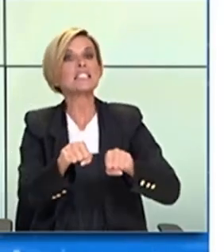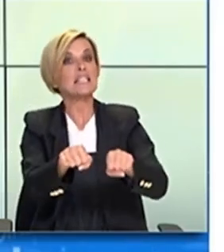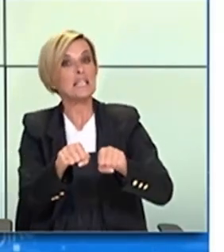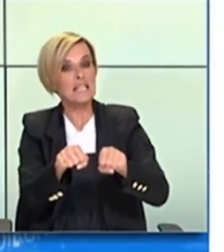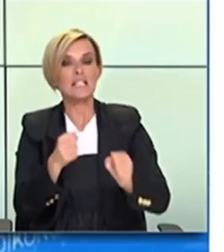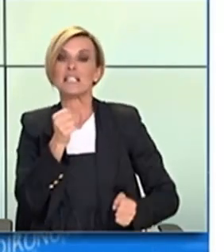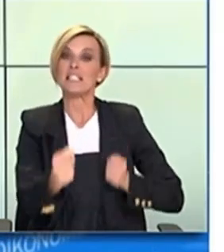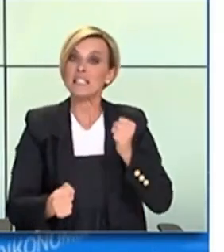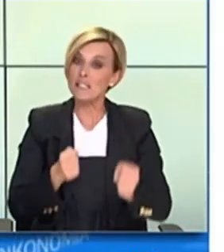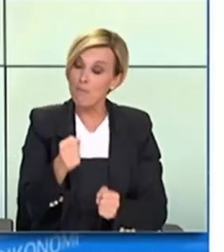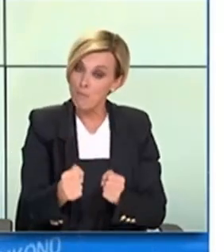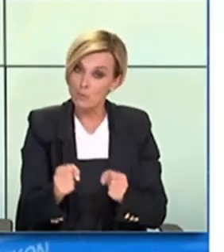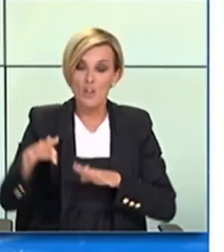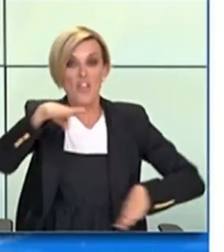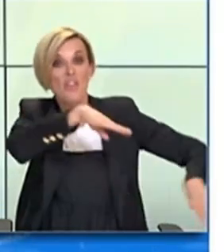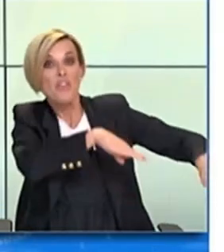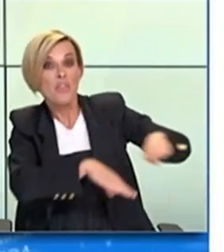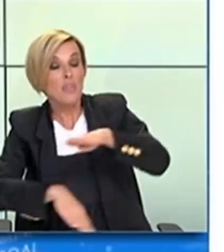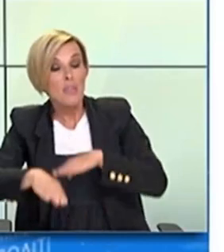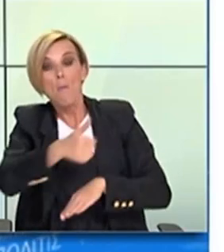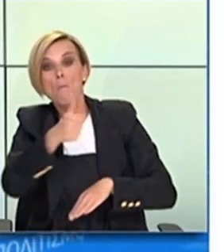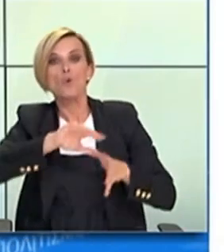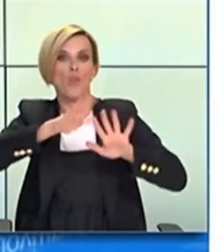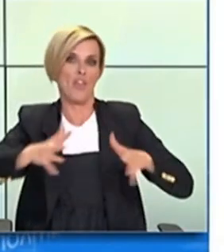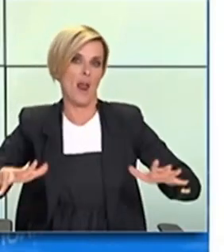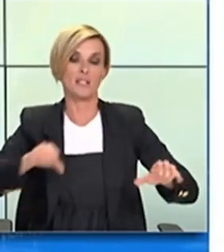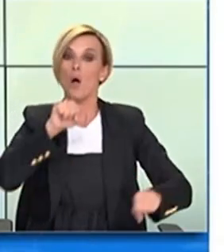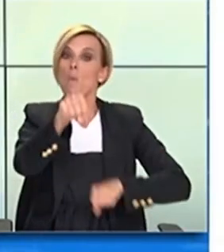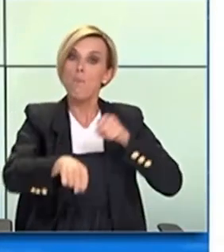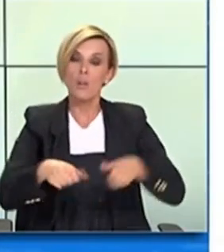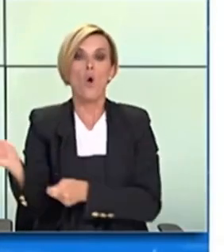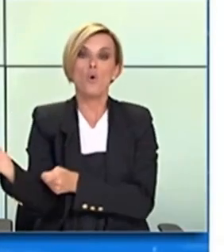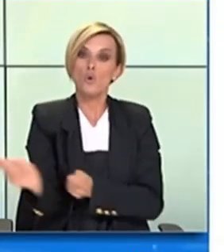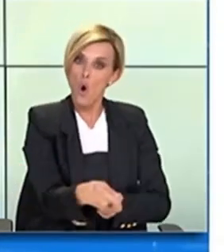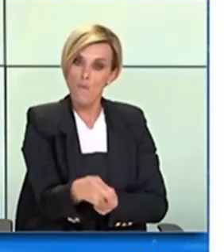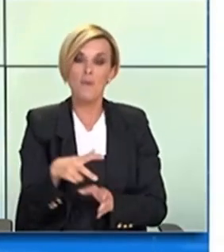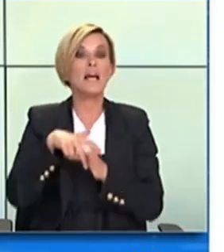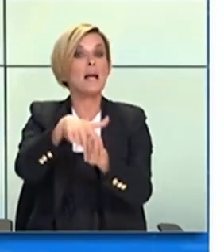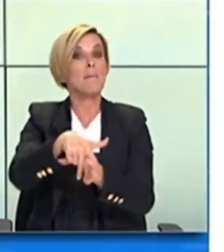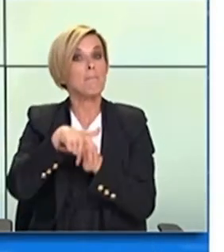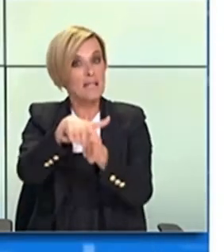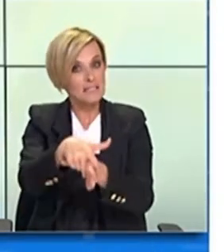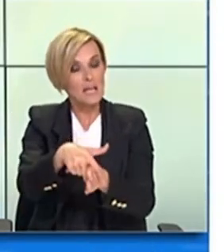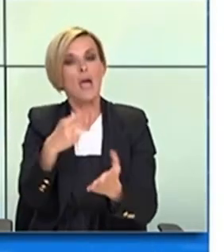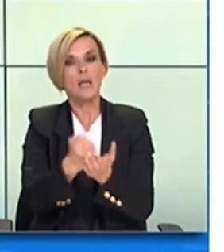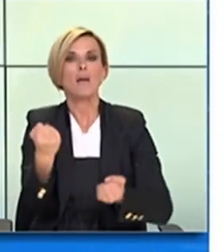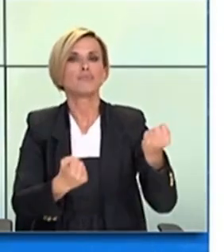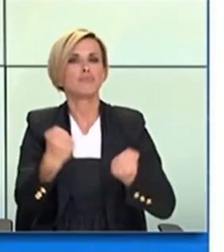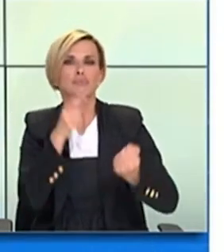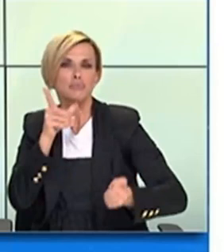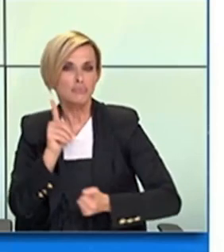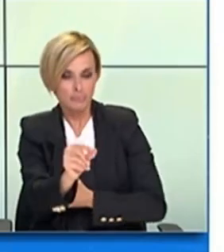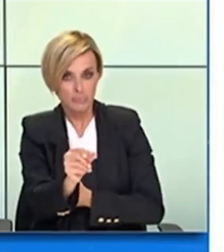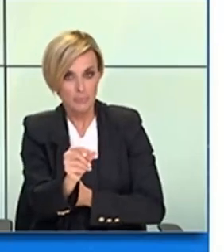στίβος, κολύμβηση σε ανοιχτή μονοθάλασσα, ποδηλασία, γκολφ, υπασία και μηχανοκίνητος μη αθλητισμός.